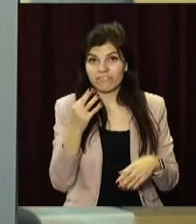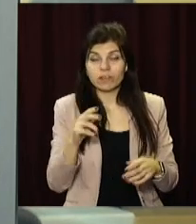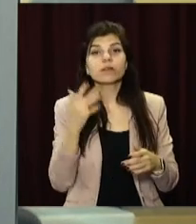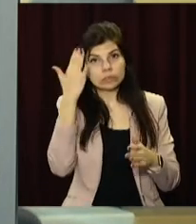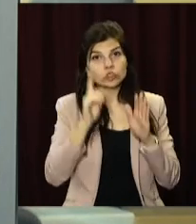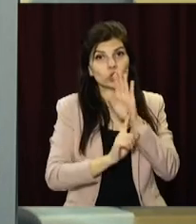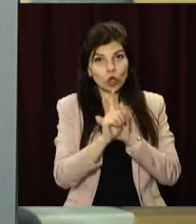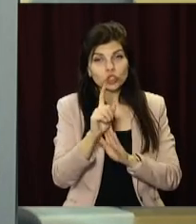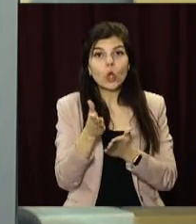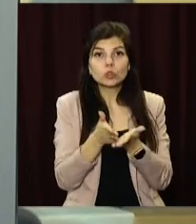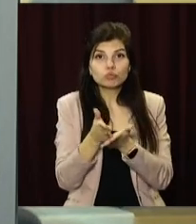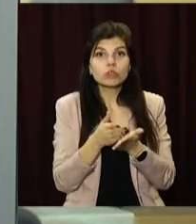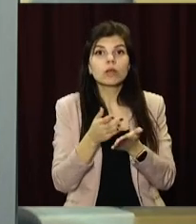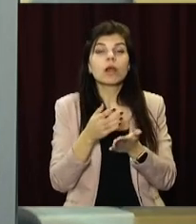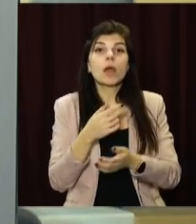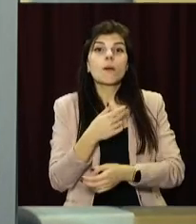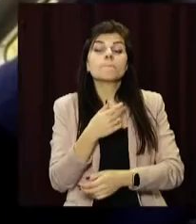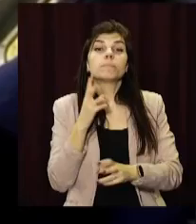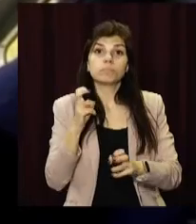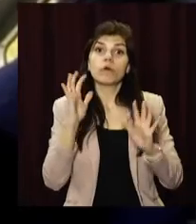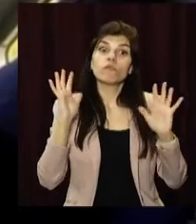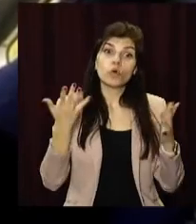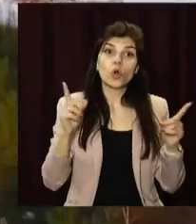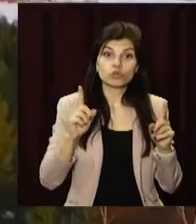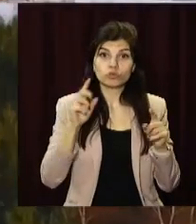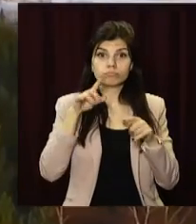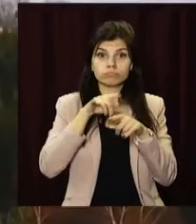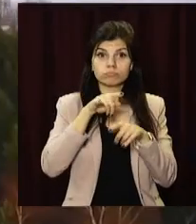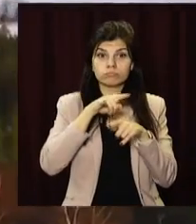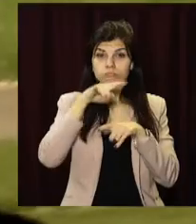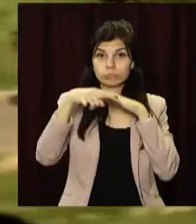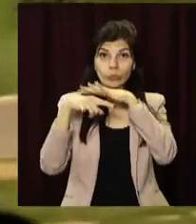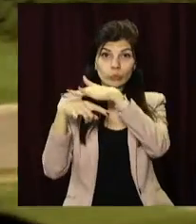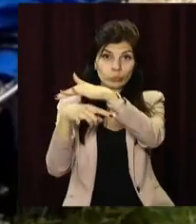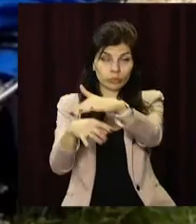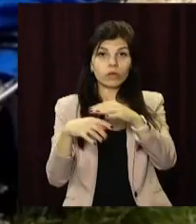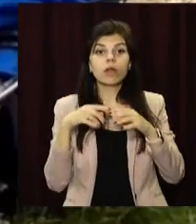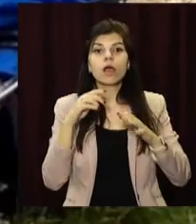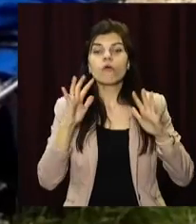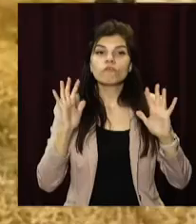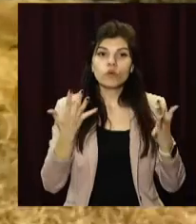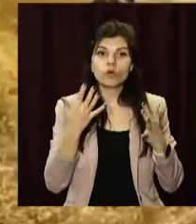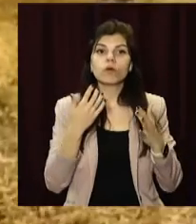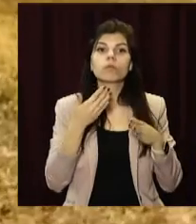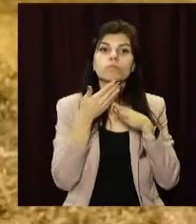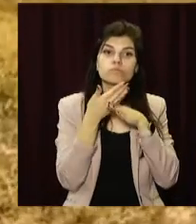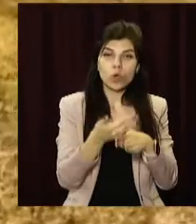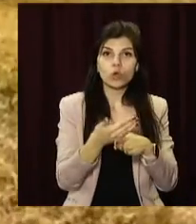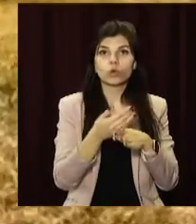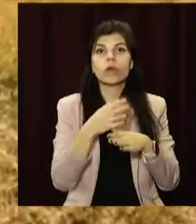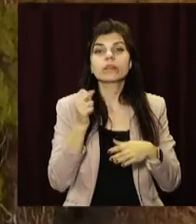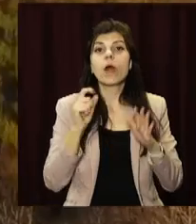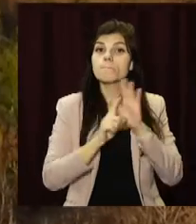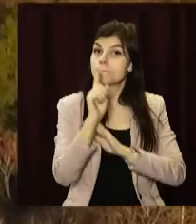запускають службу повітряної швидкої допомоги. Спершу система аеромедичної евакуації і транспортування запрацює на